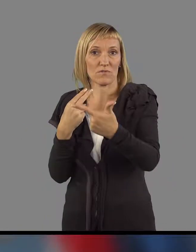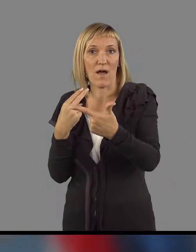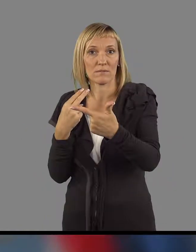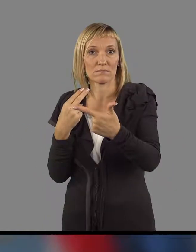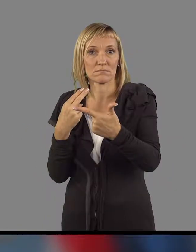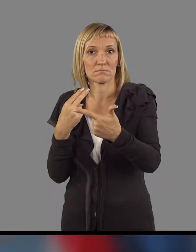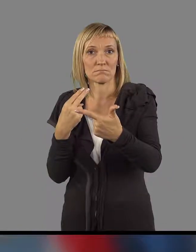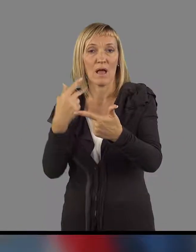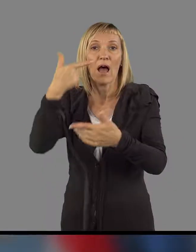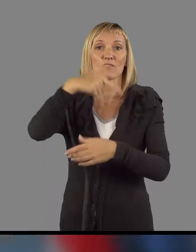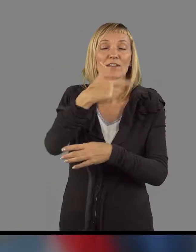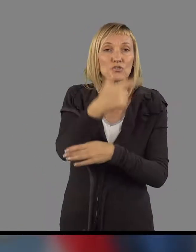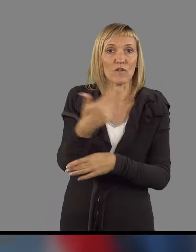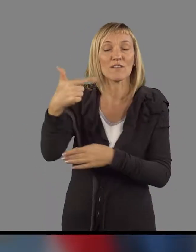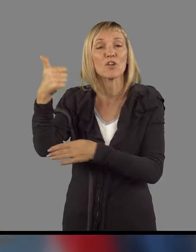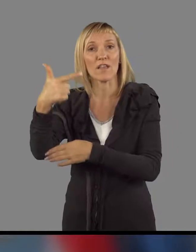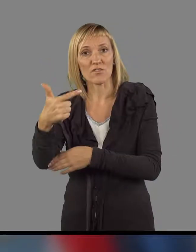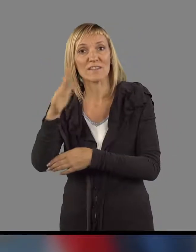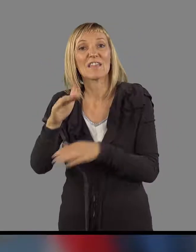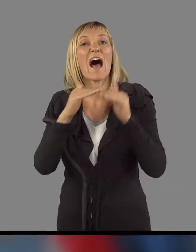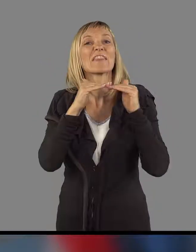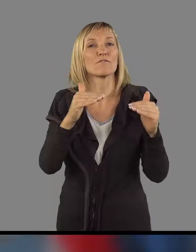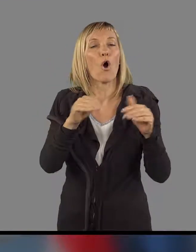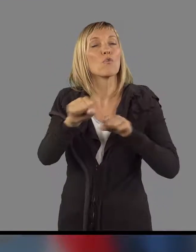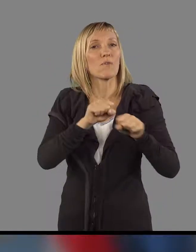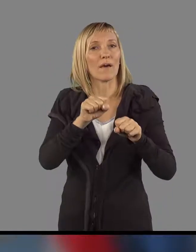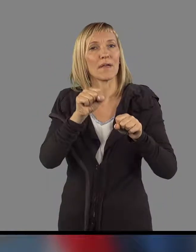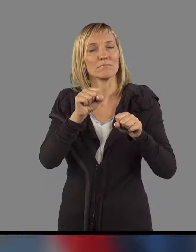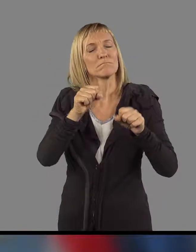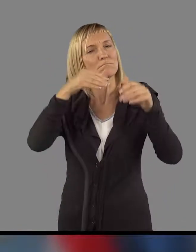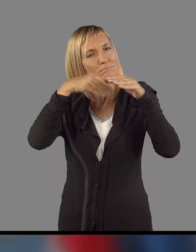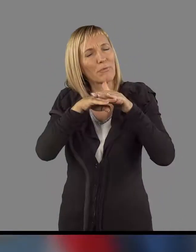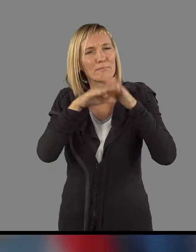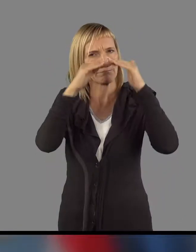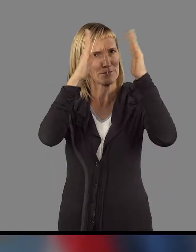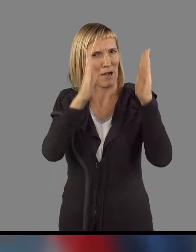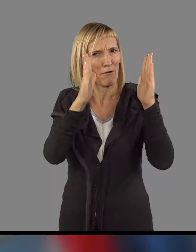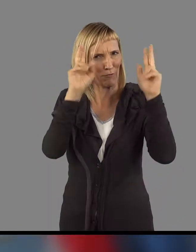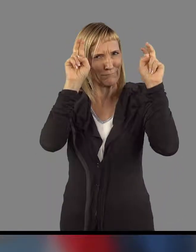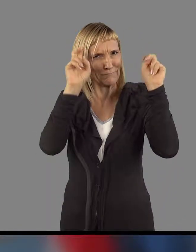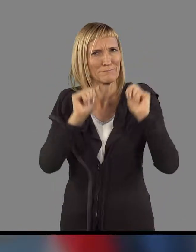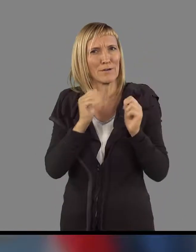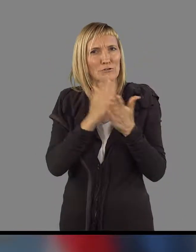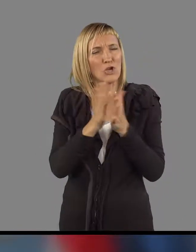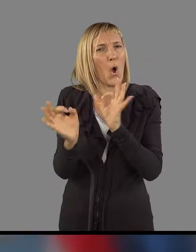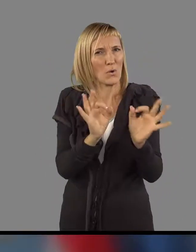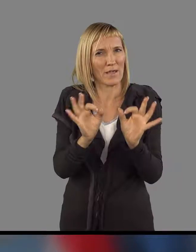proračuna vsaj na nivoju vlade pod streho in da sta to dobra proračuna.